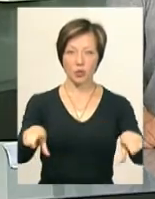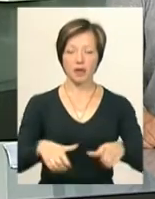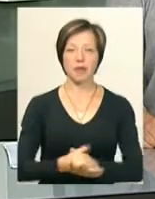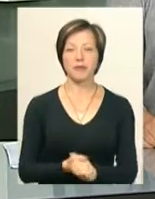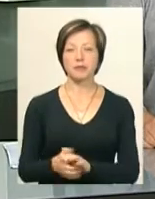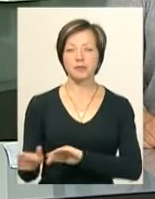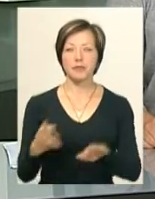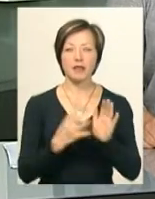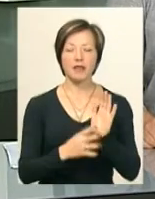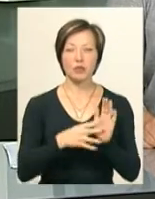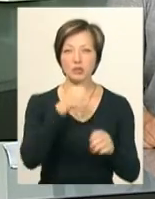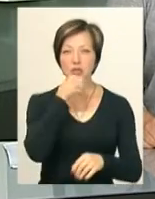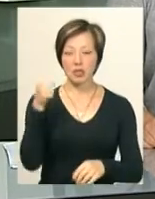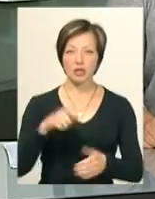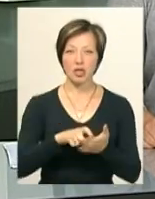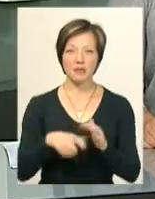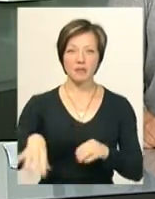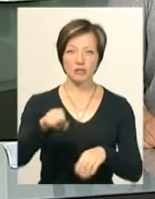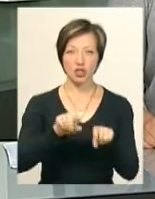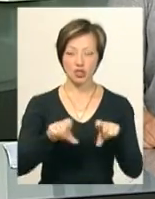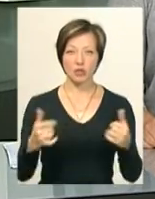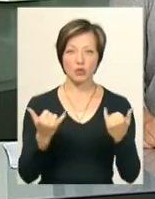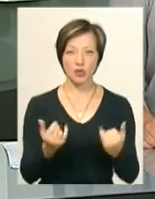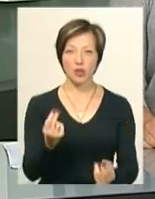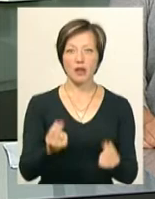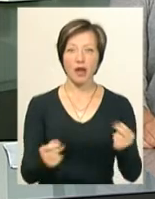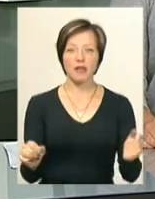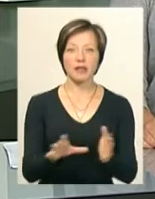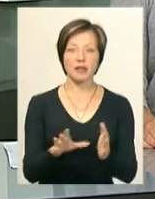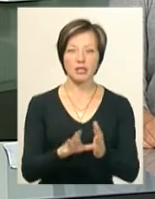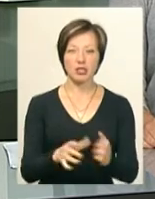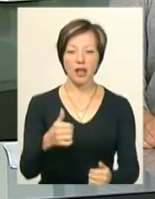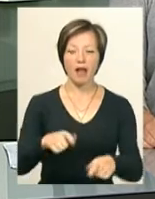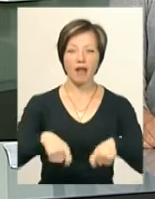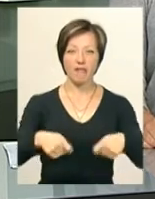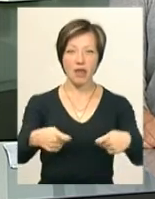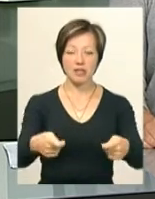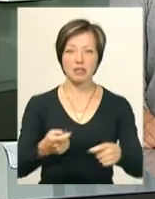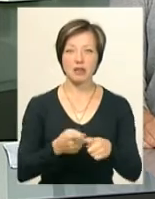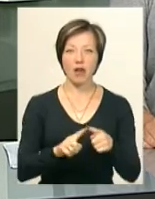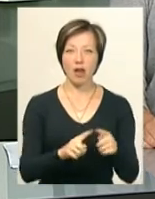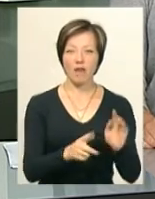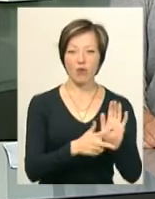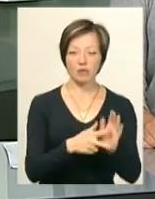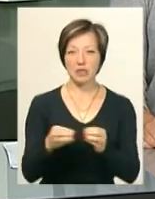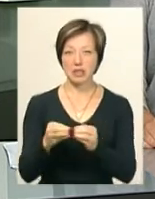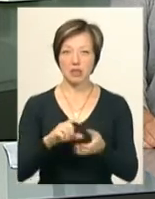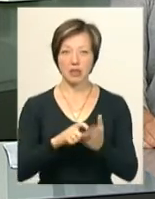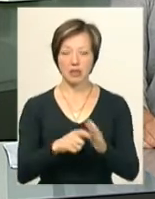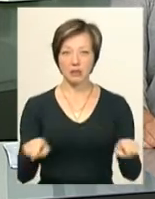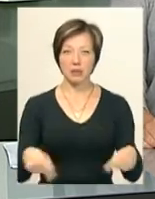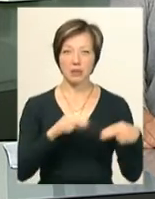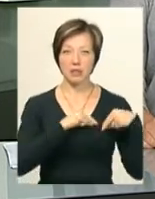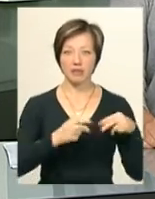90 старшокласників з усіх шкіл Хмельницького сьогодні грали в енергетичний квест. Його учням 8-10 класів влаштували